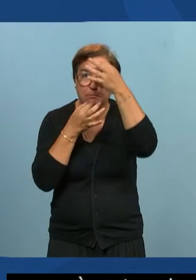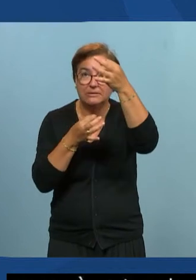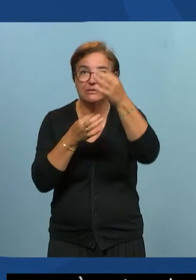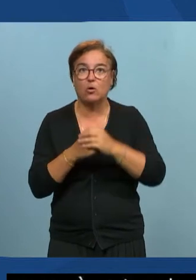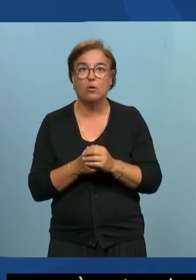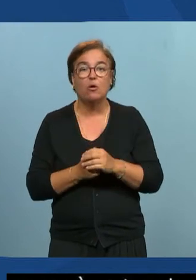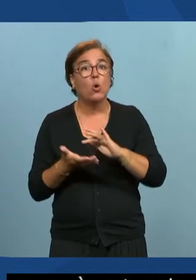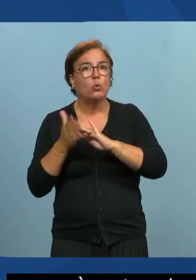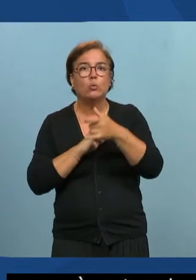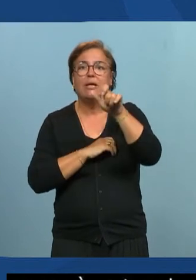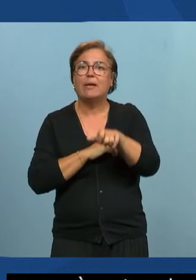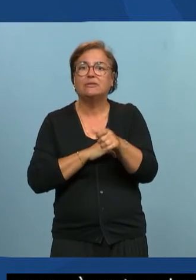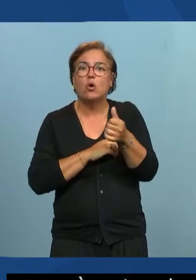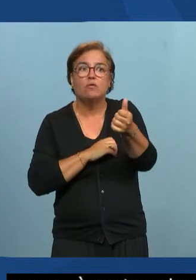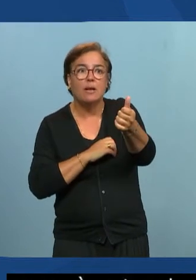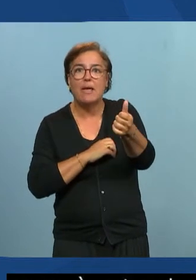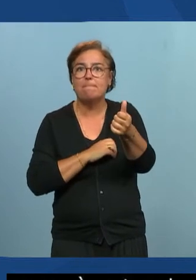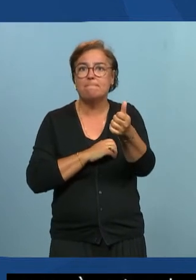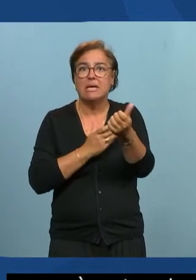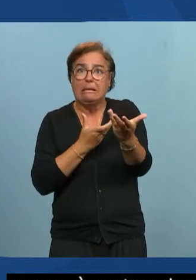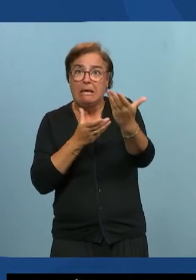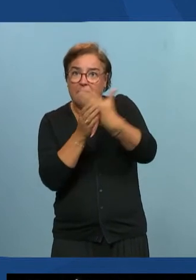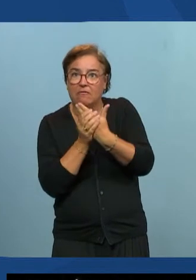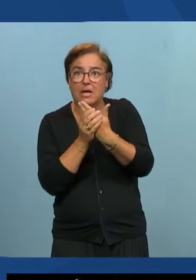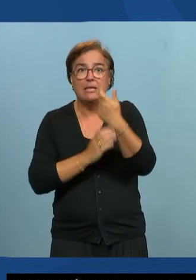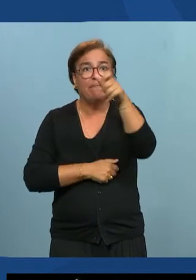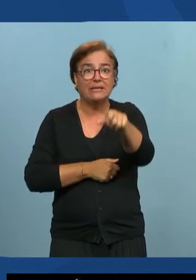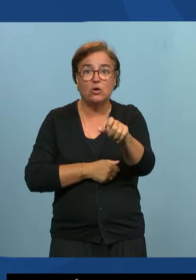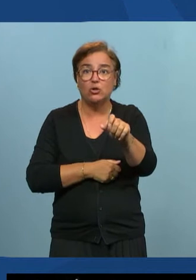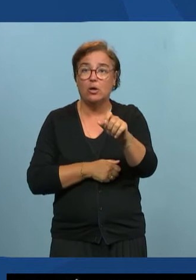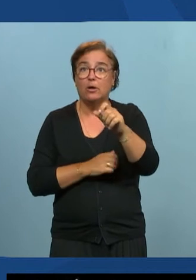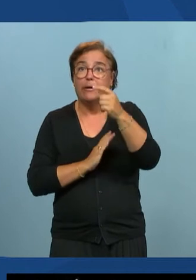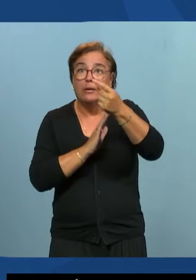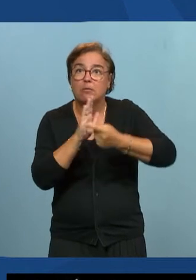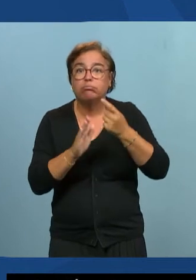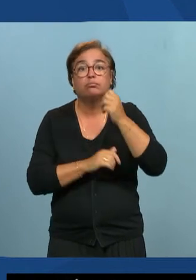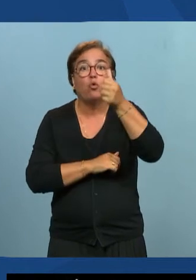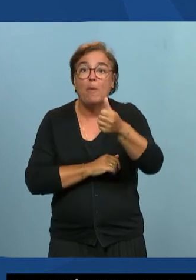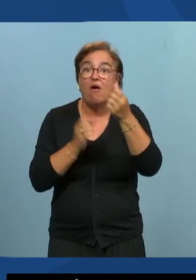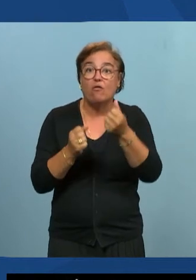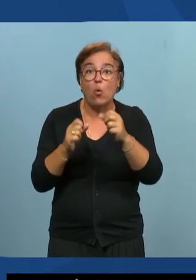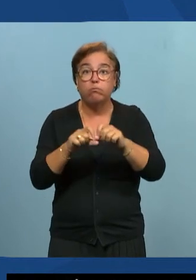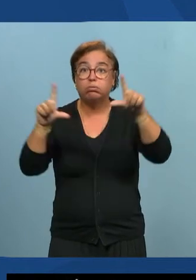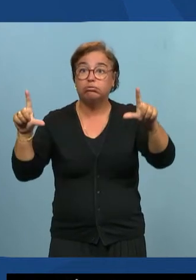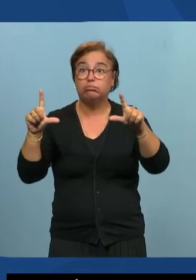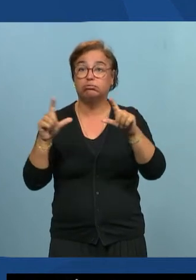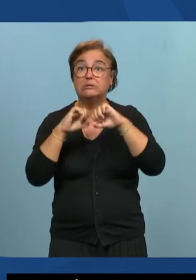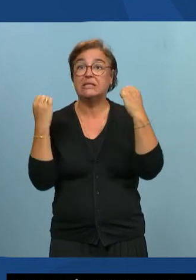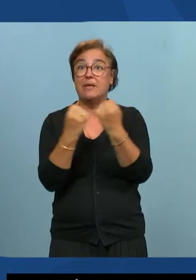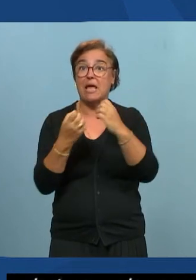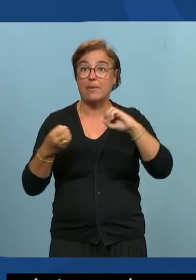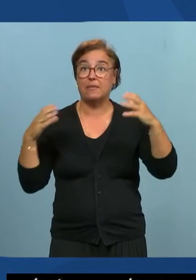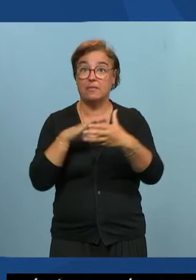le revoient, toutes les personnes qui interviennent, qu'est-ce que c'est pour vous qu'un service en ligne de qualité ? La question,